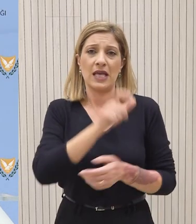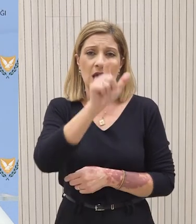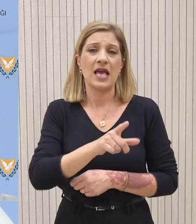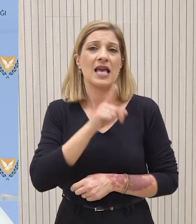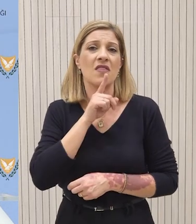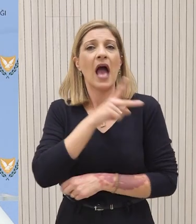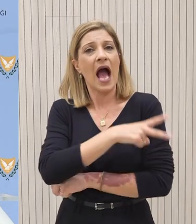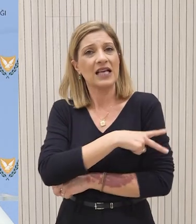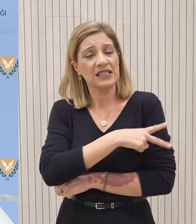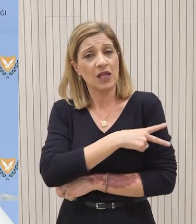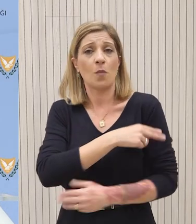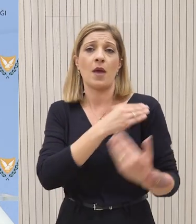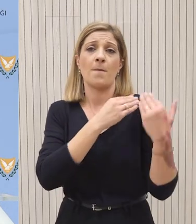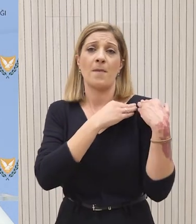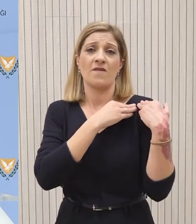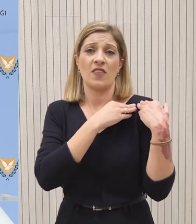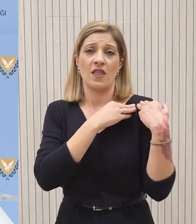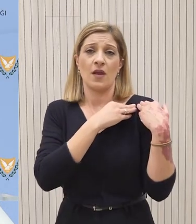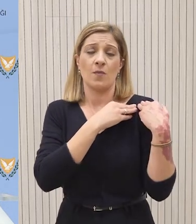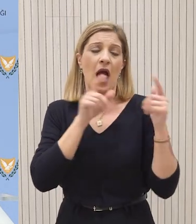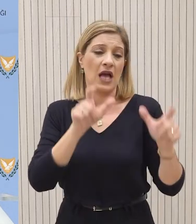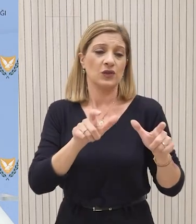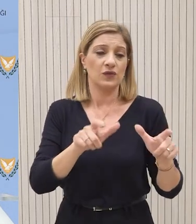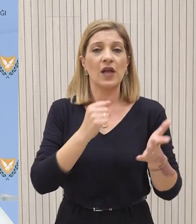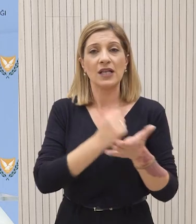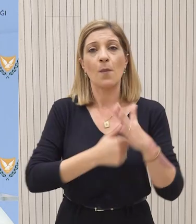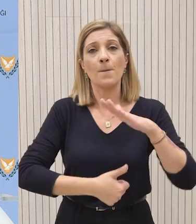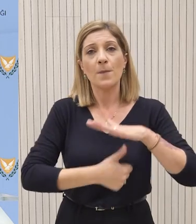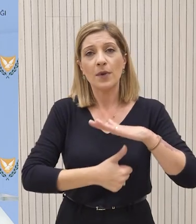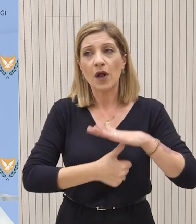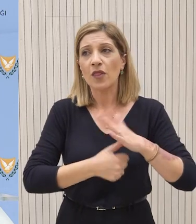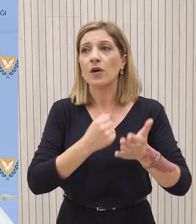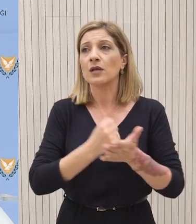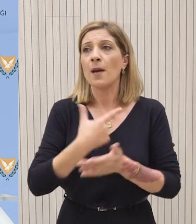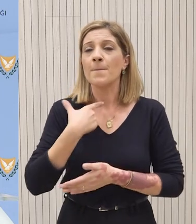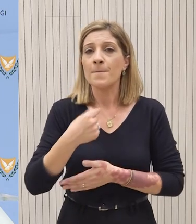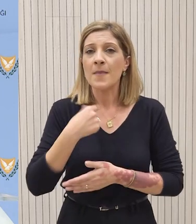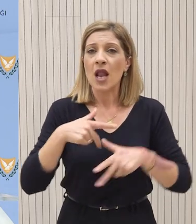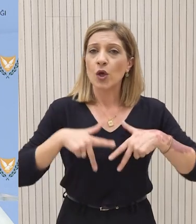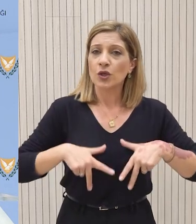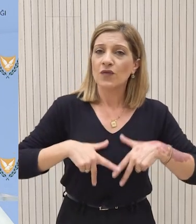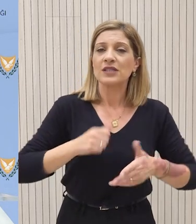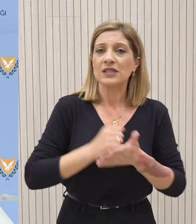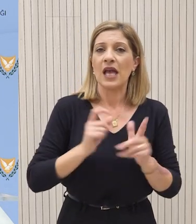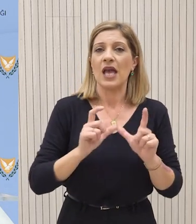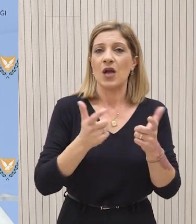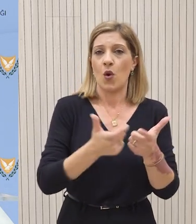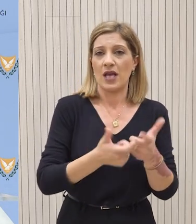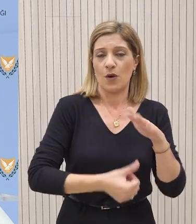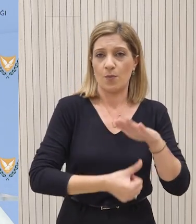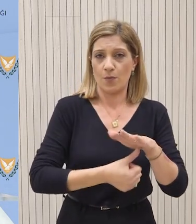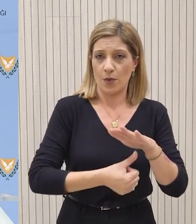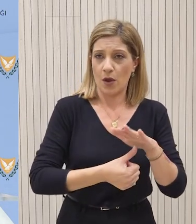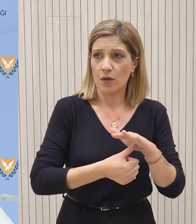ίδια αστυνομία η οποία είναι αρμόδια για ζητήματα που αγάπητονται της ασφάλειας και του Πρόεδρου της Δημοκρατίας, των μελών της κυβέρνησης αλλά και της οικογένειας του Πρόεδρο της